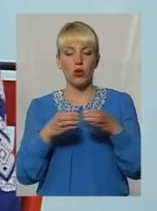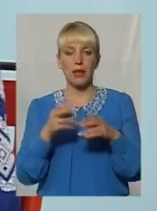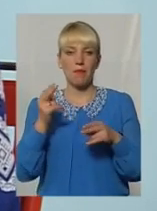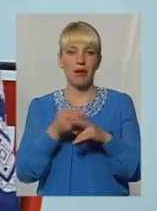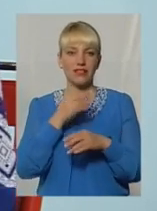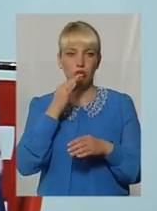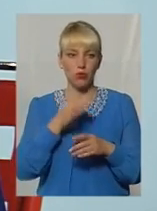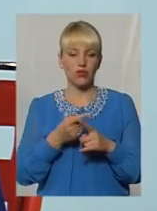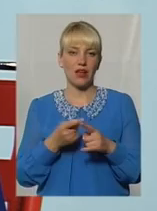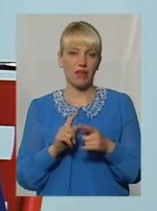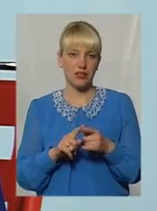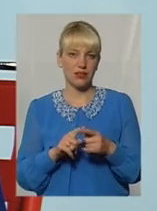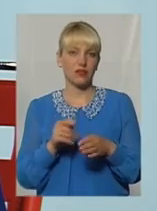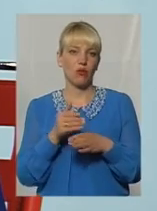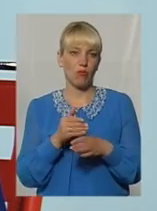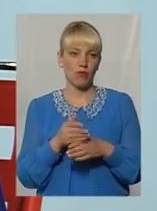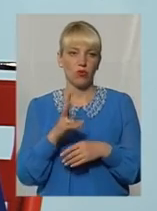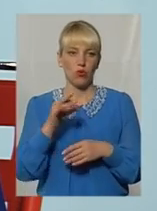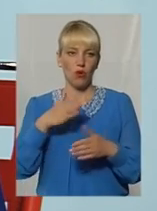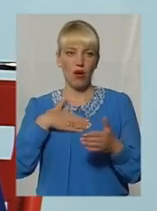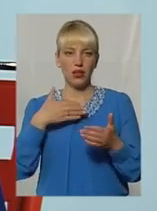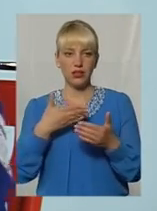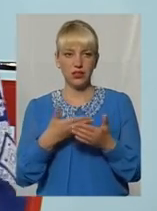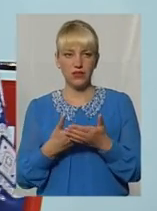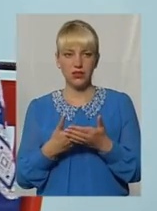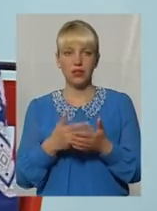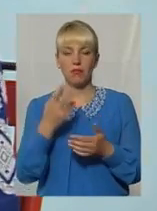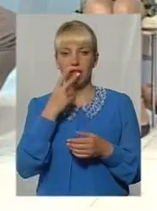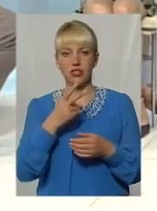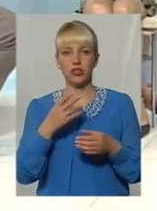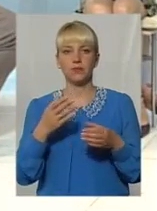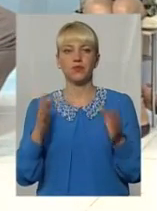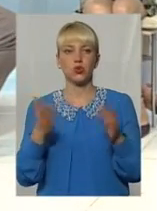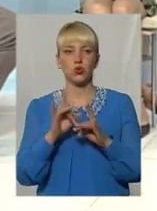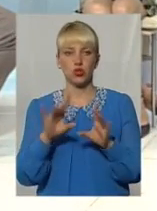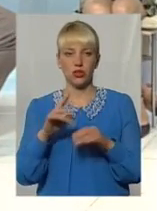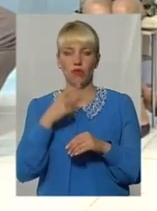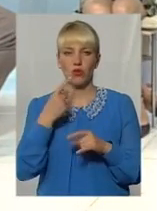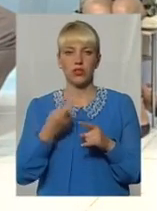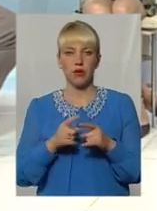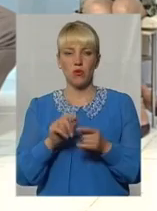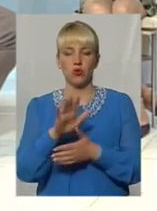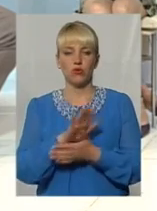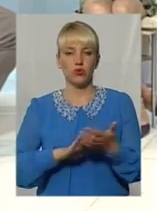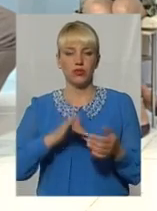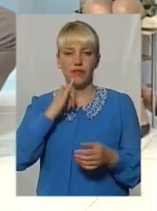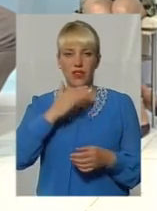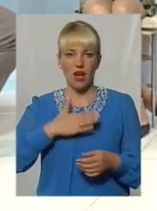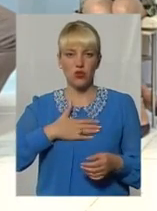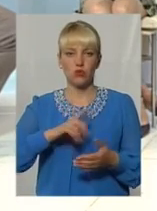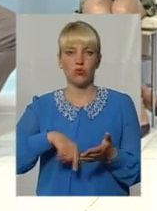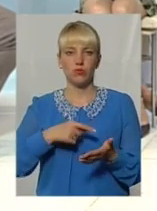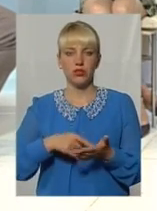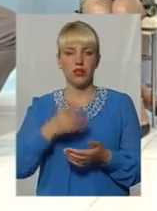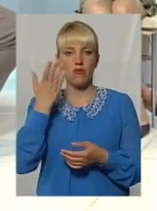зіграла на руку. Але, на жаль, активісти, тільки що ми бачили сюжет, говорять про те, що це продовжується в нашому місті, коли зелені